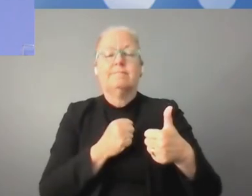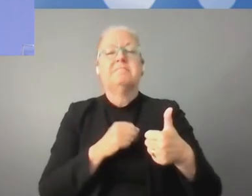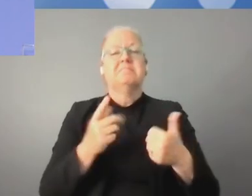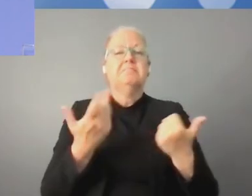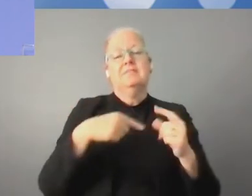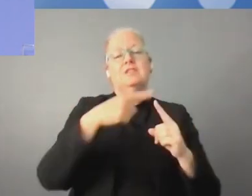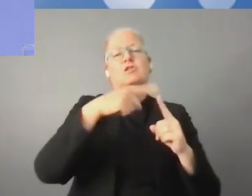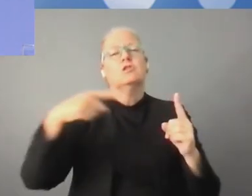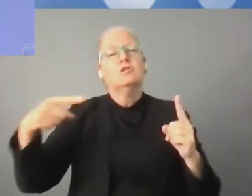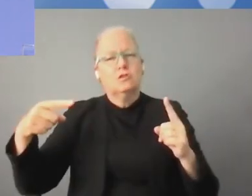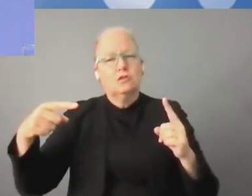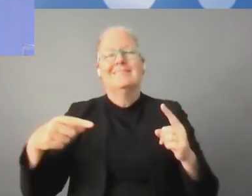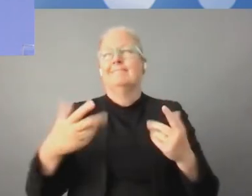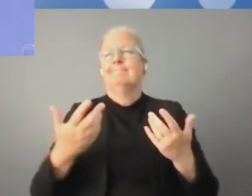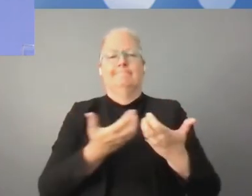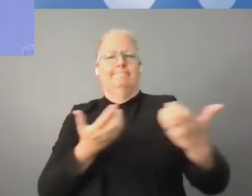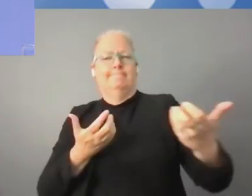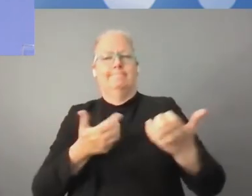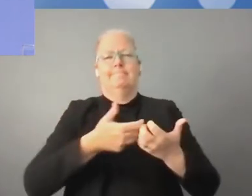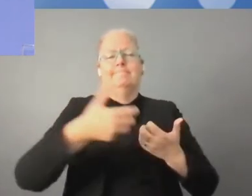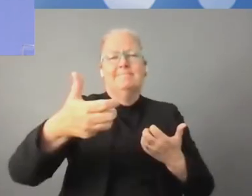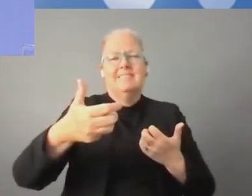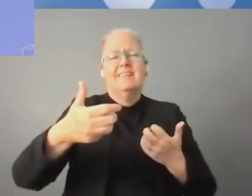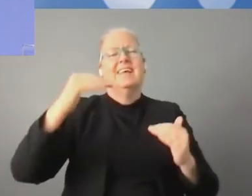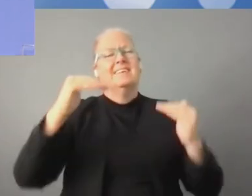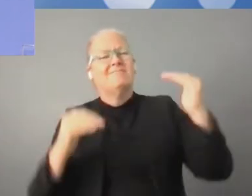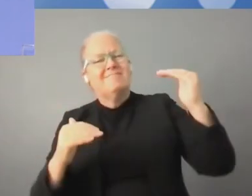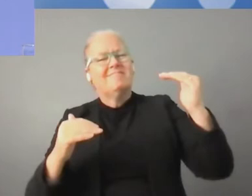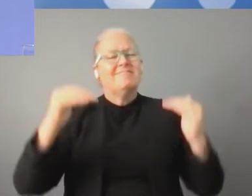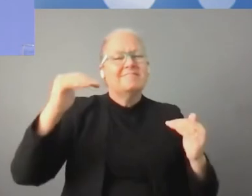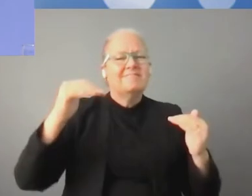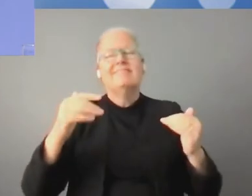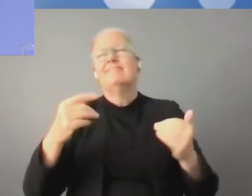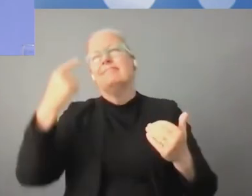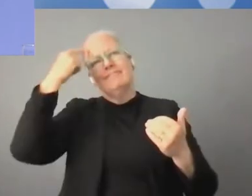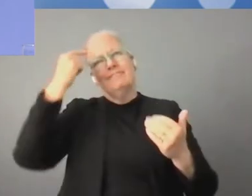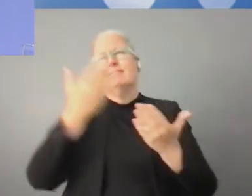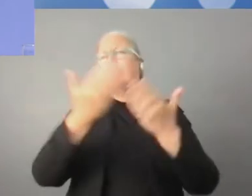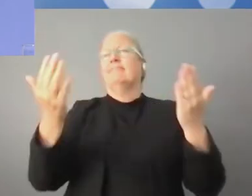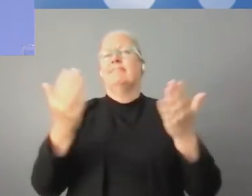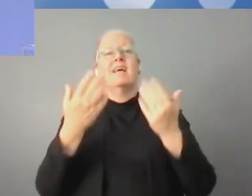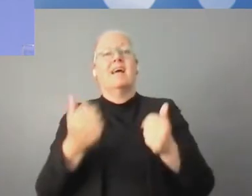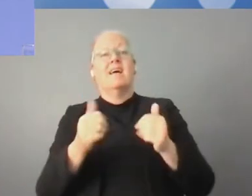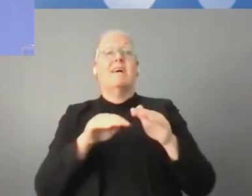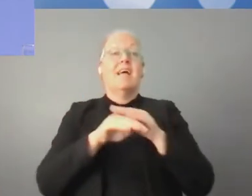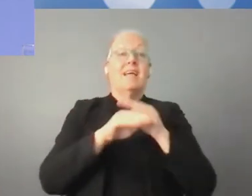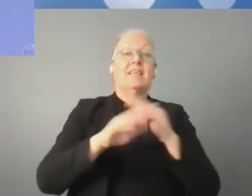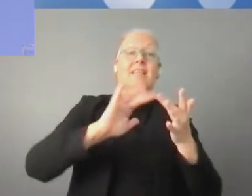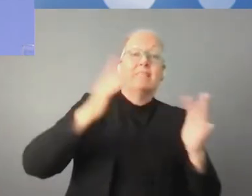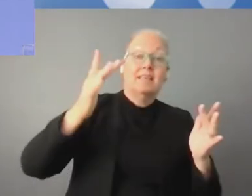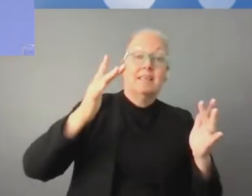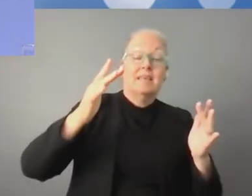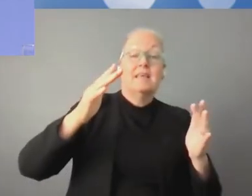sztuczną inteligencją, lecz nad innymi elementami. Na tym, co jest wspólne i to, co jest